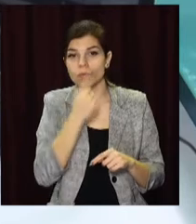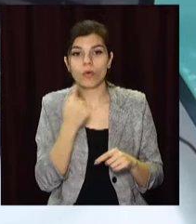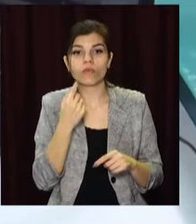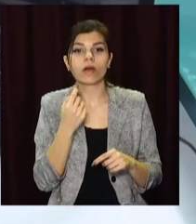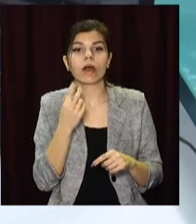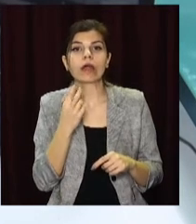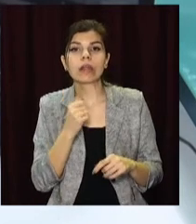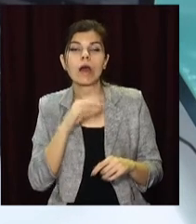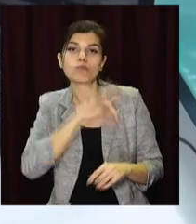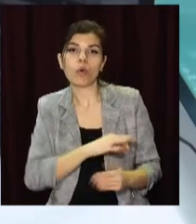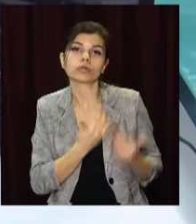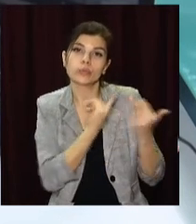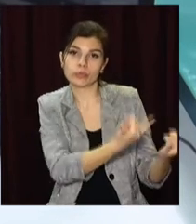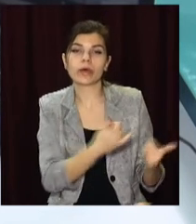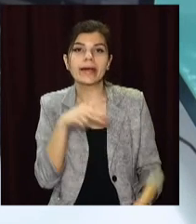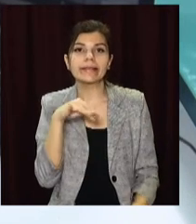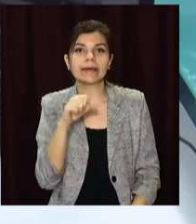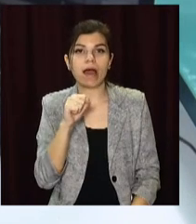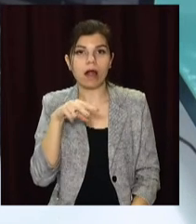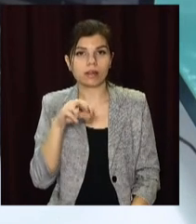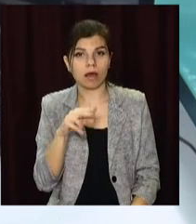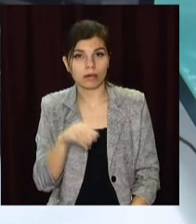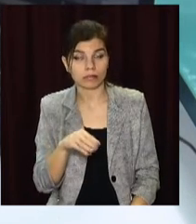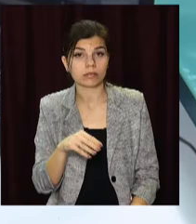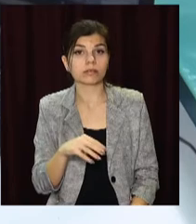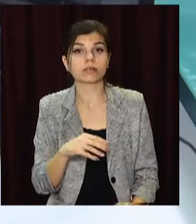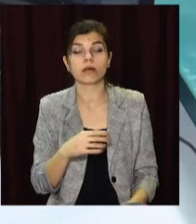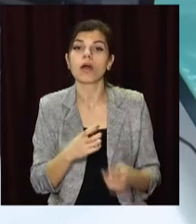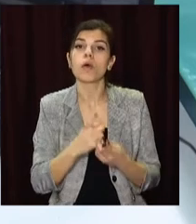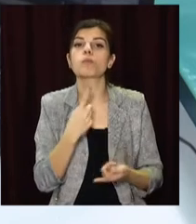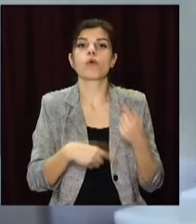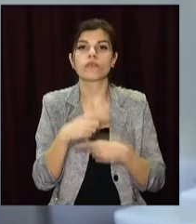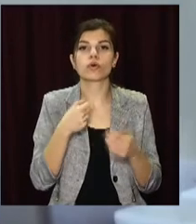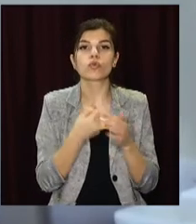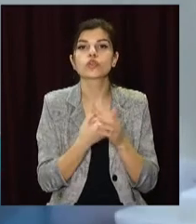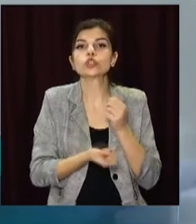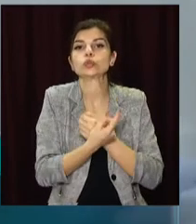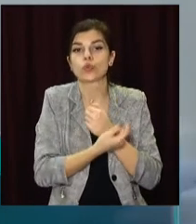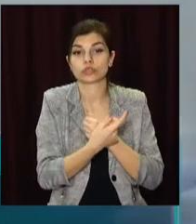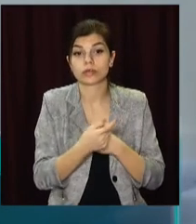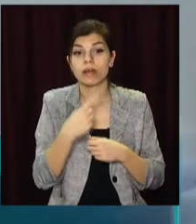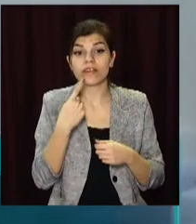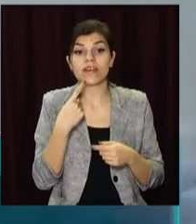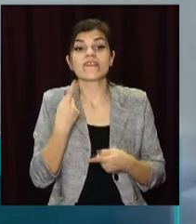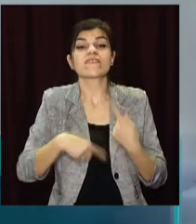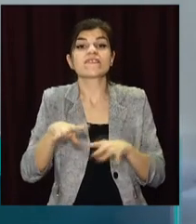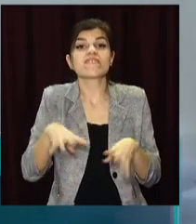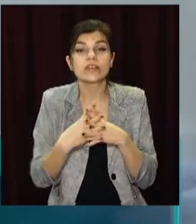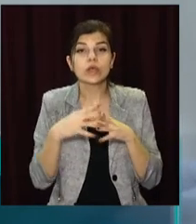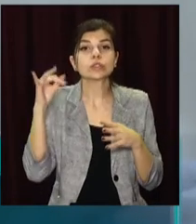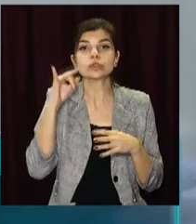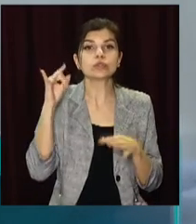користь діалектів. Однак правопис у новій редакції не що інше, як повернення до витоків. Відновлення історичної